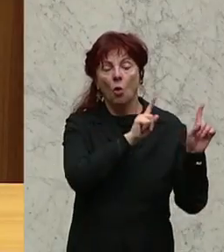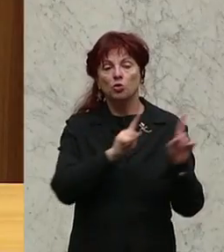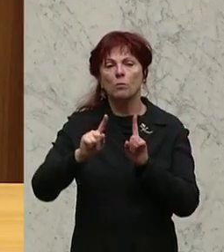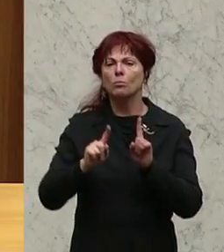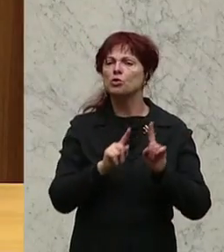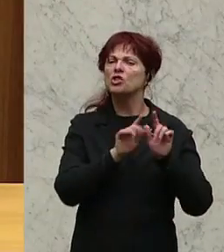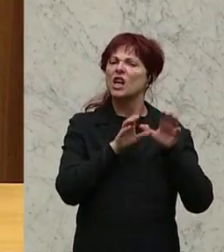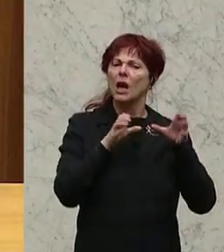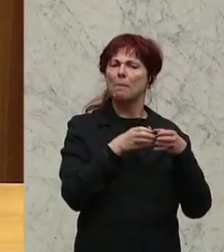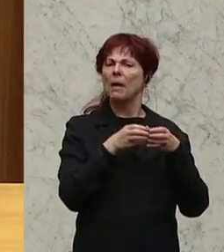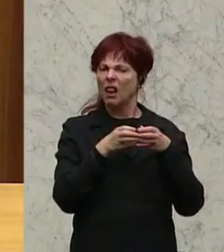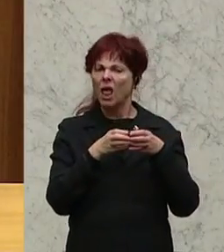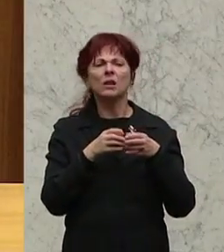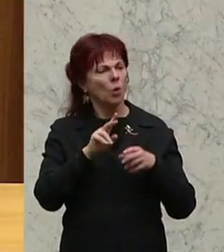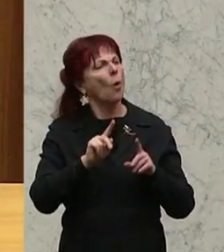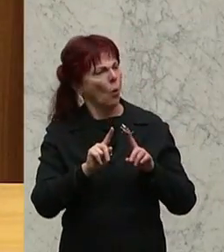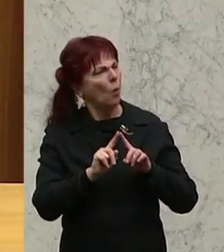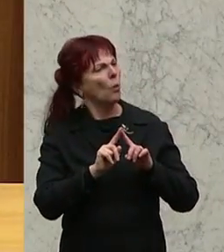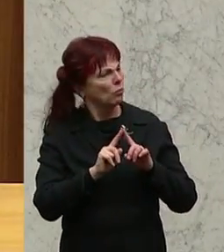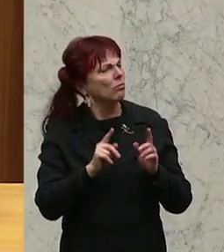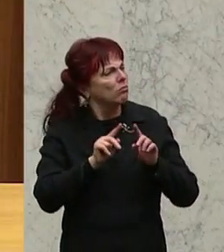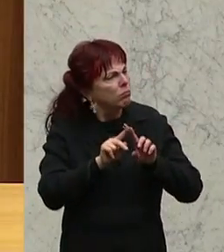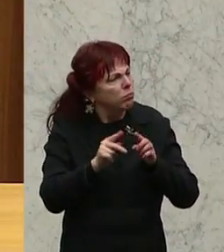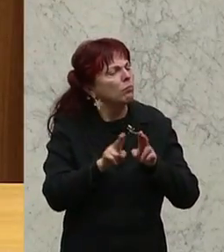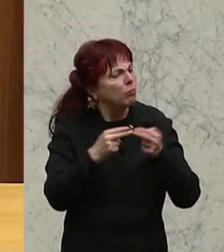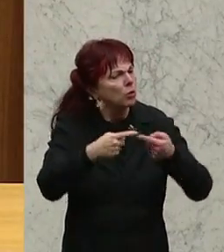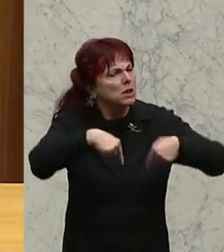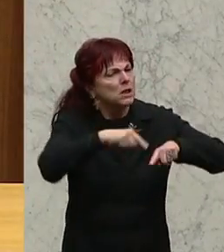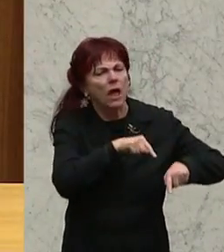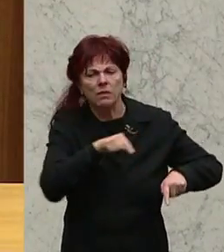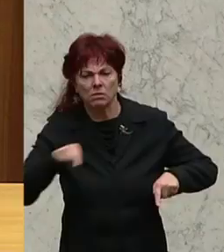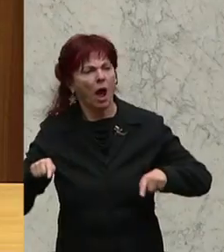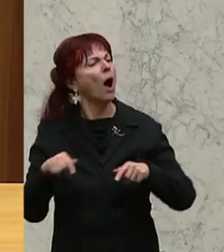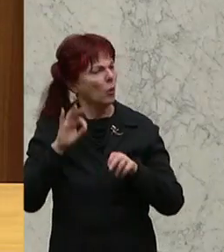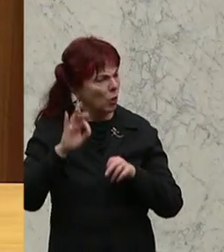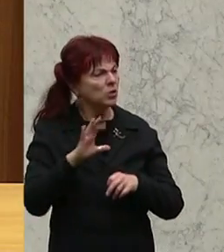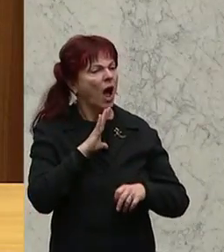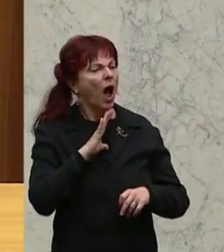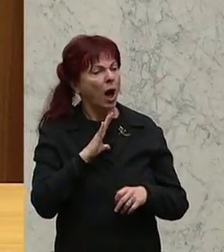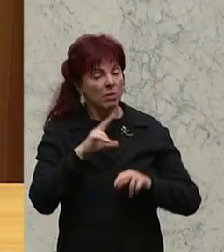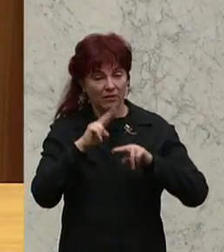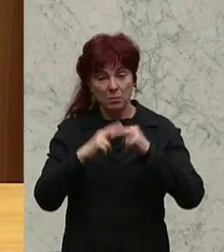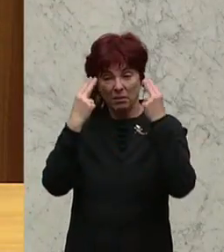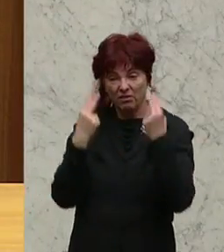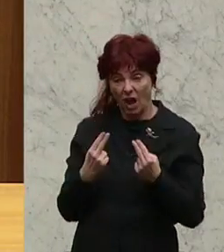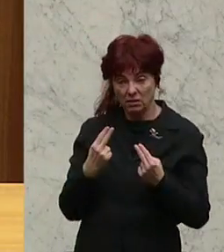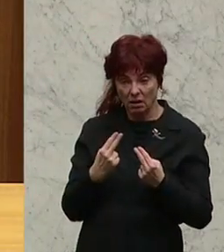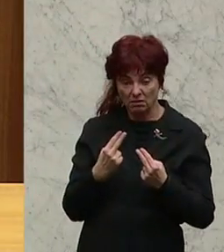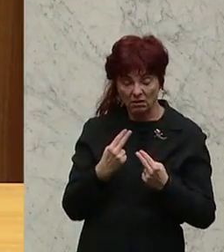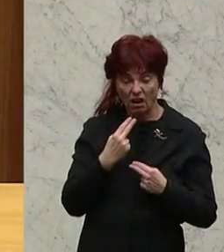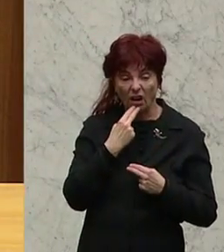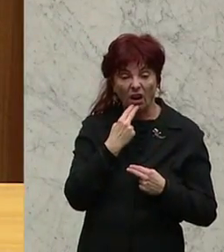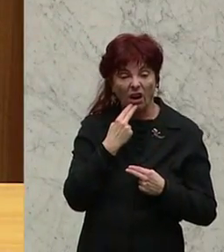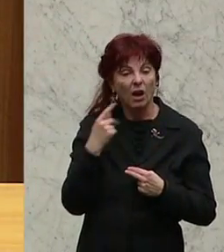Bundesländern sind sicher etwas Feines, keine Frage. Aber wenn man jetzt bewerten muss, ob man denen, die also hier an der